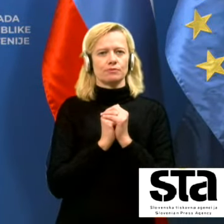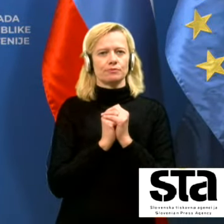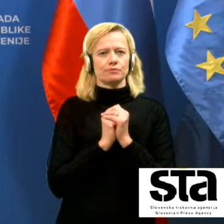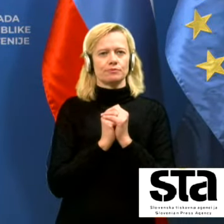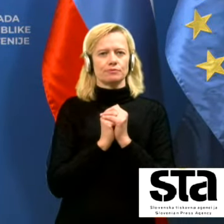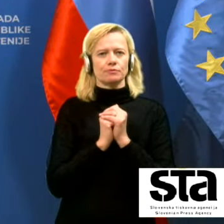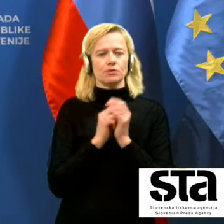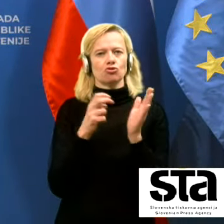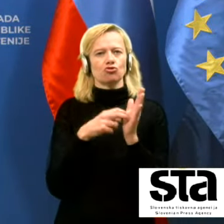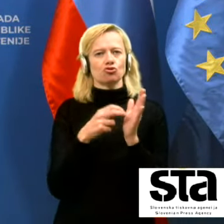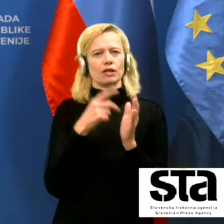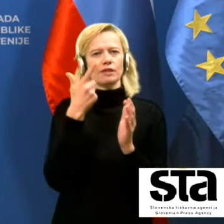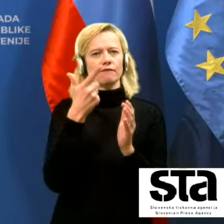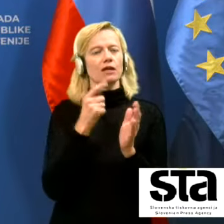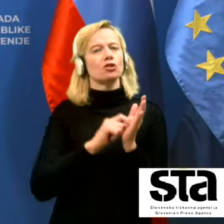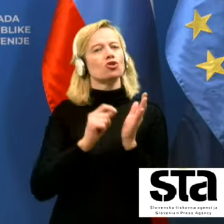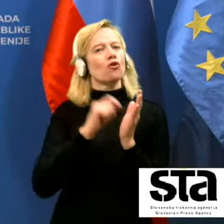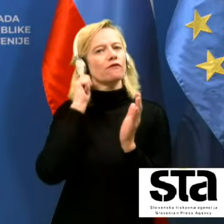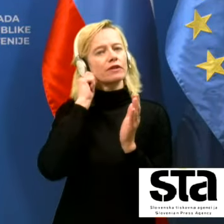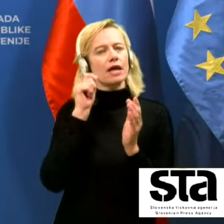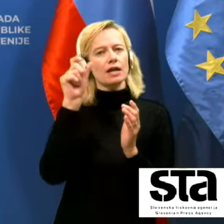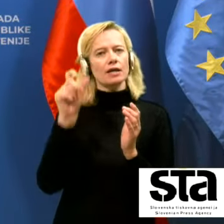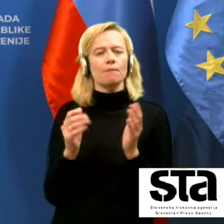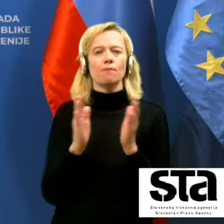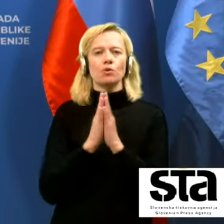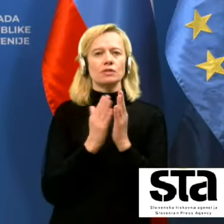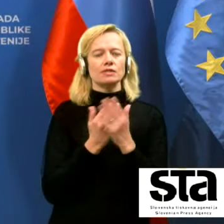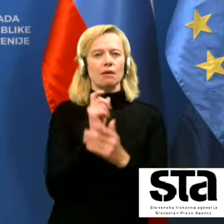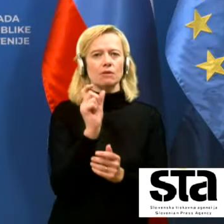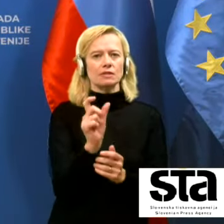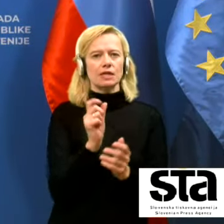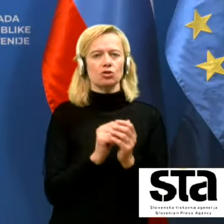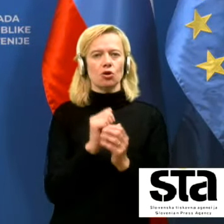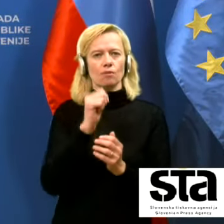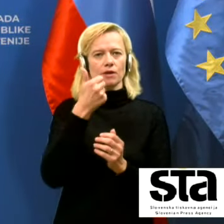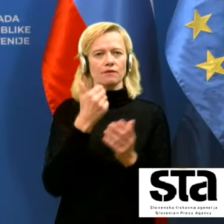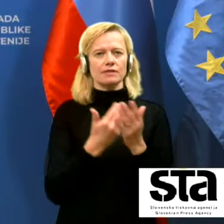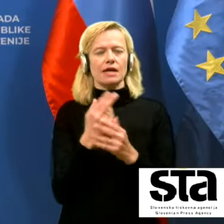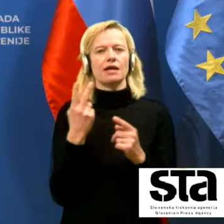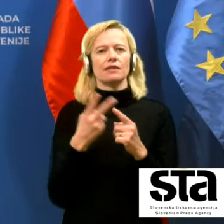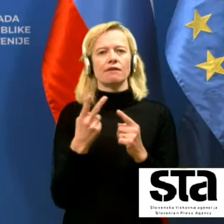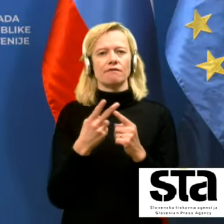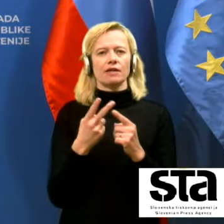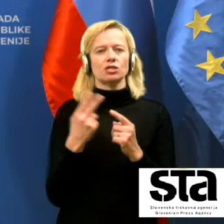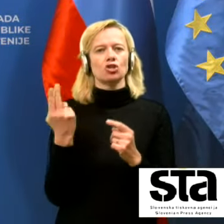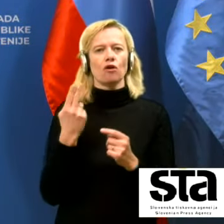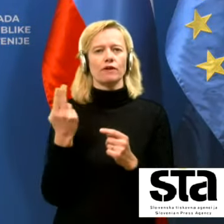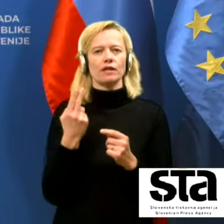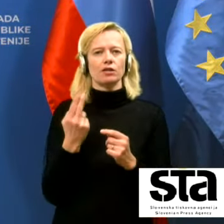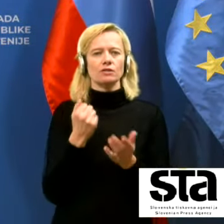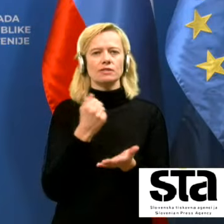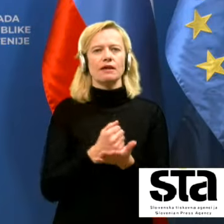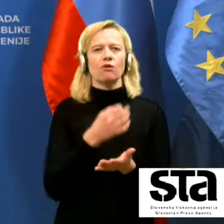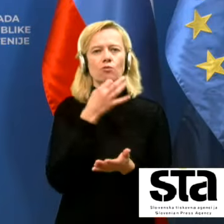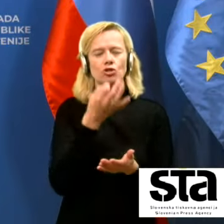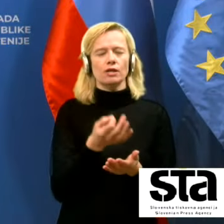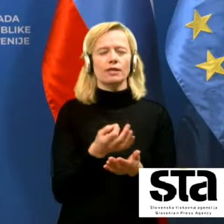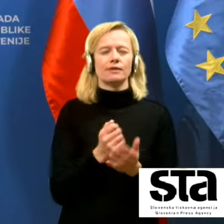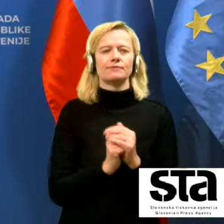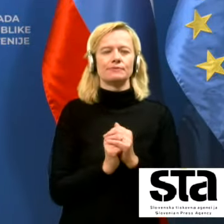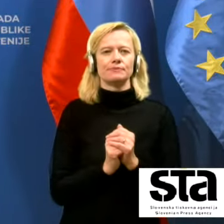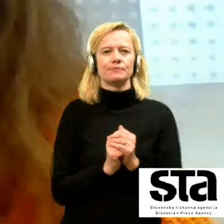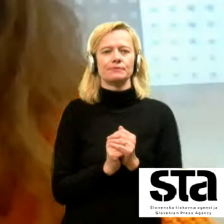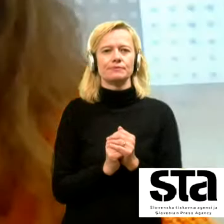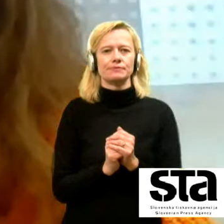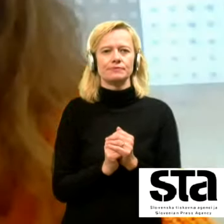še dvije ovinarke prosite za besedo prva bo za TV Slovenija zastavila vprašanje gospa Sara moj